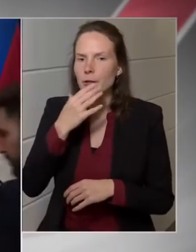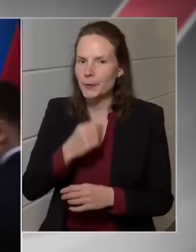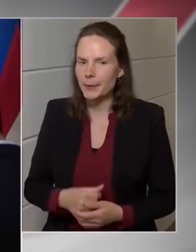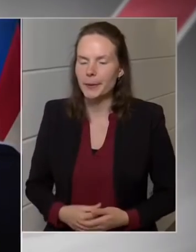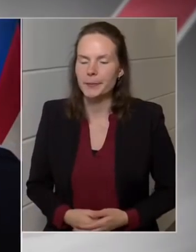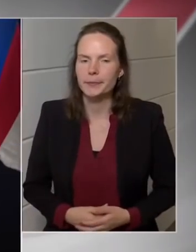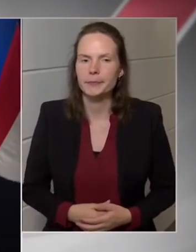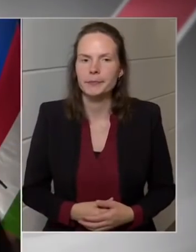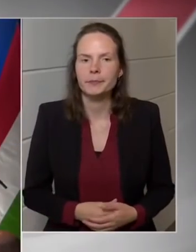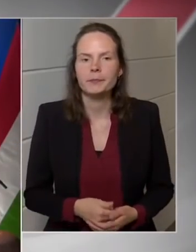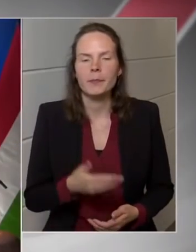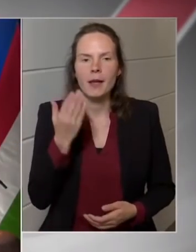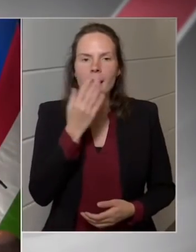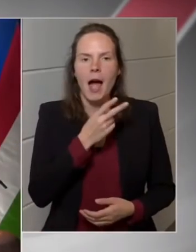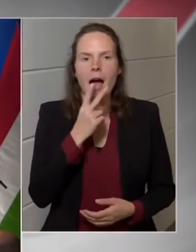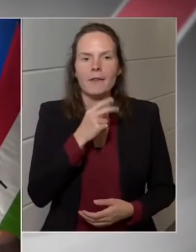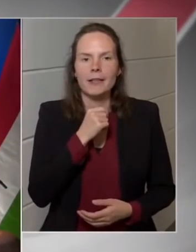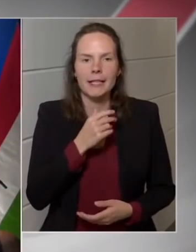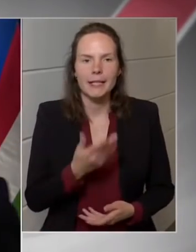HVG.